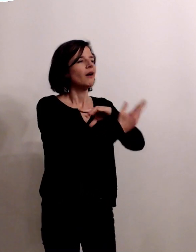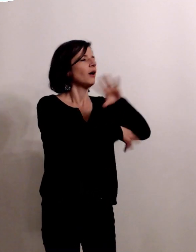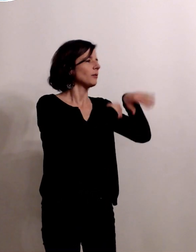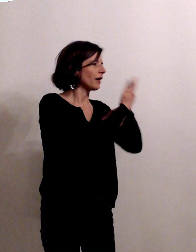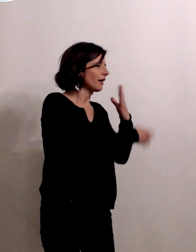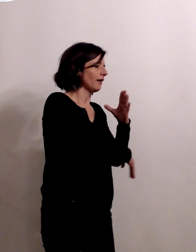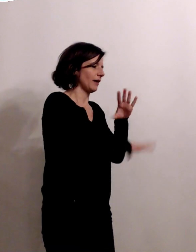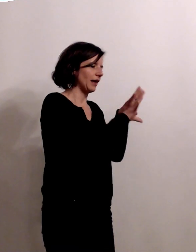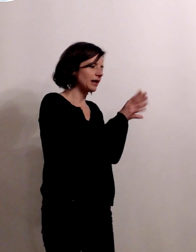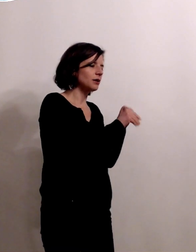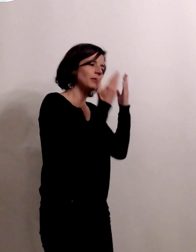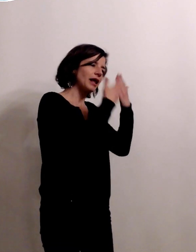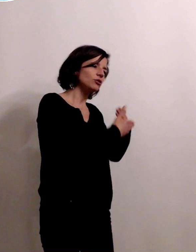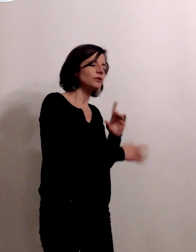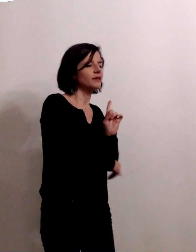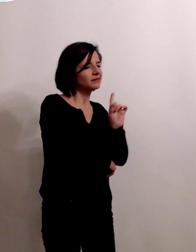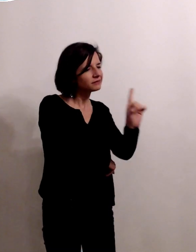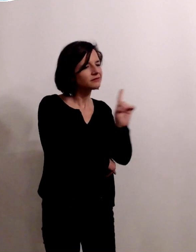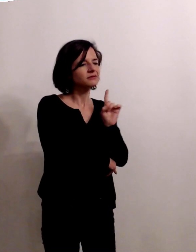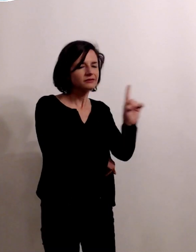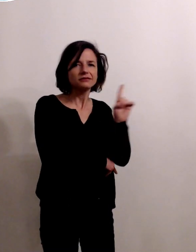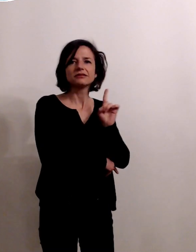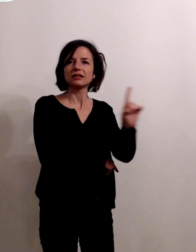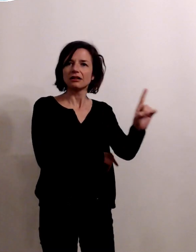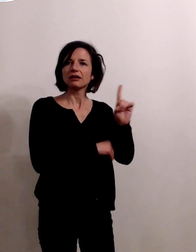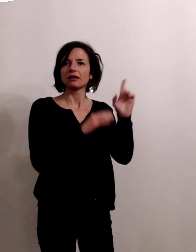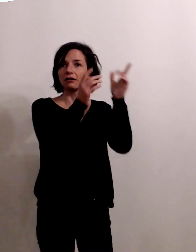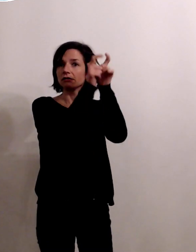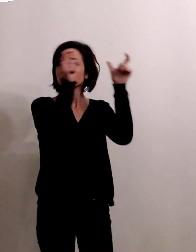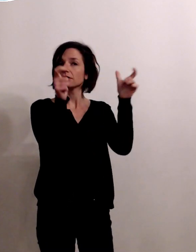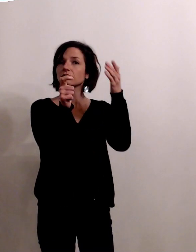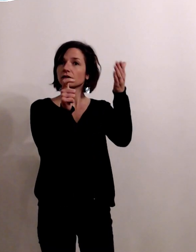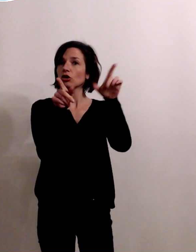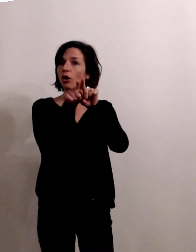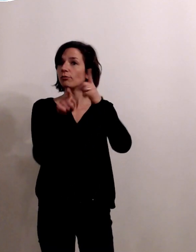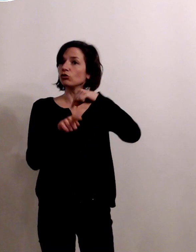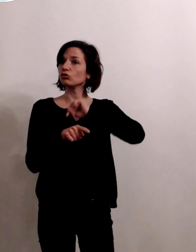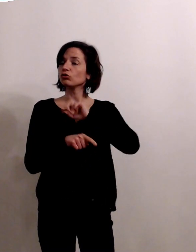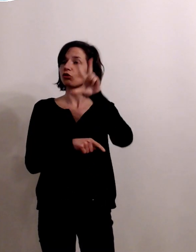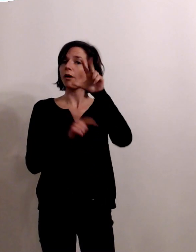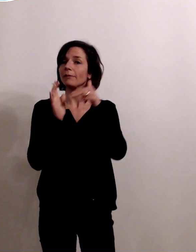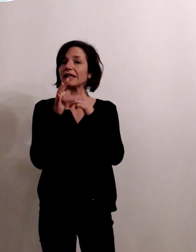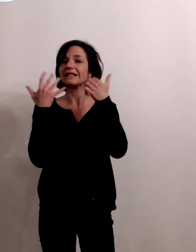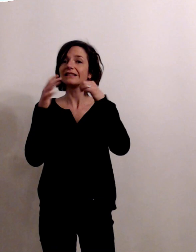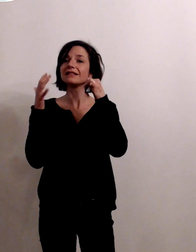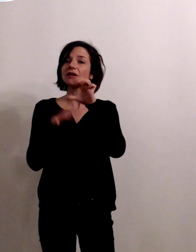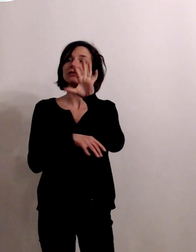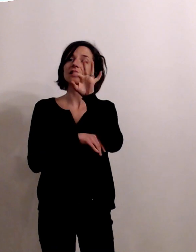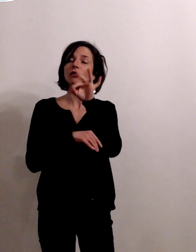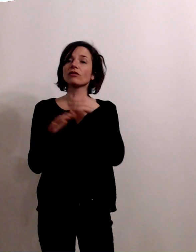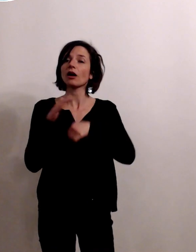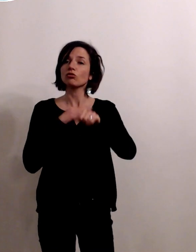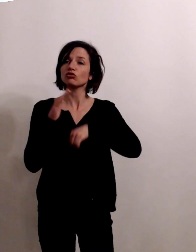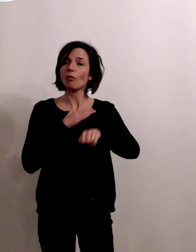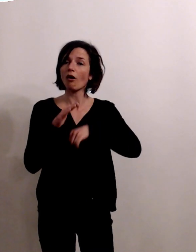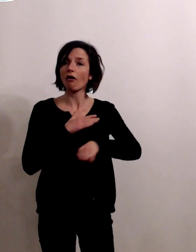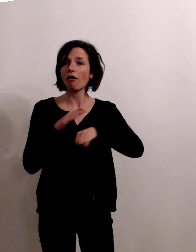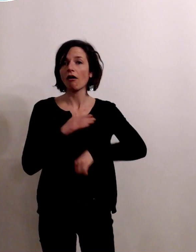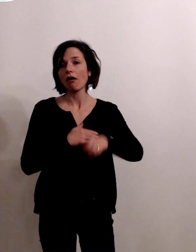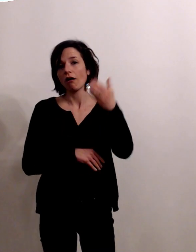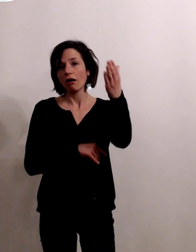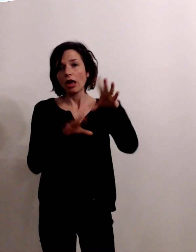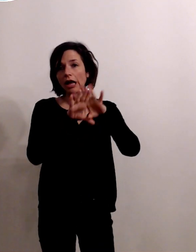dans des maternités où on fait 3600 accouchements comme c'est notre cas 3650 ce sont des